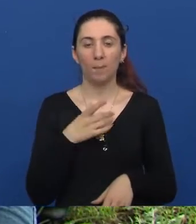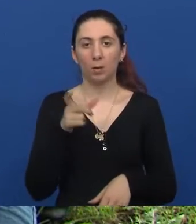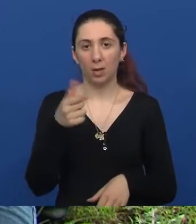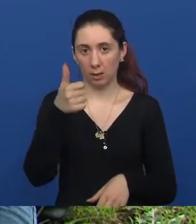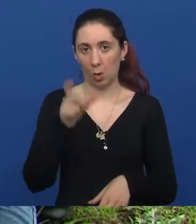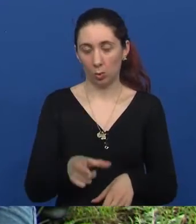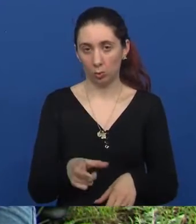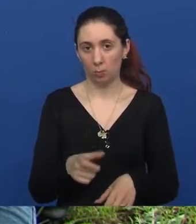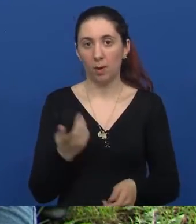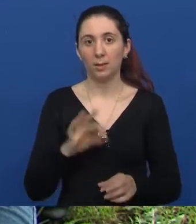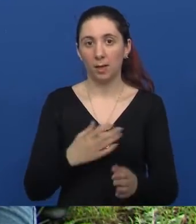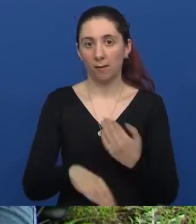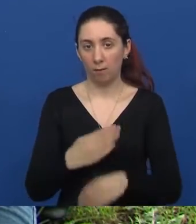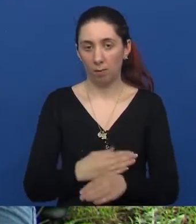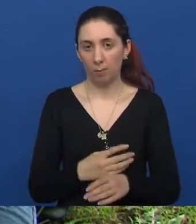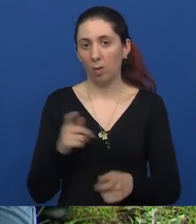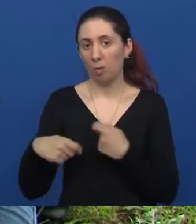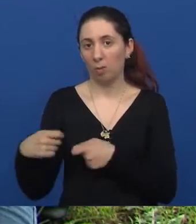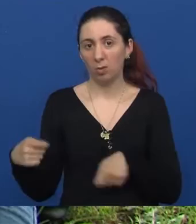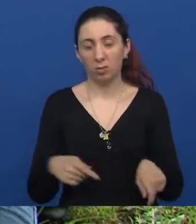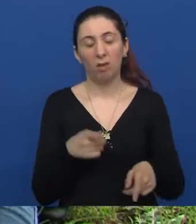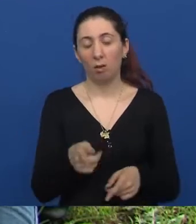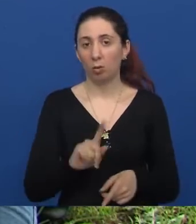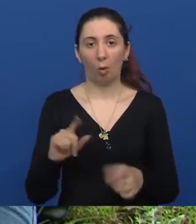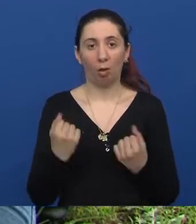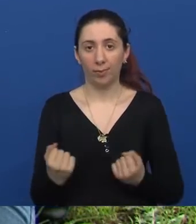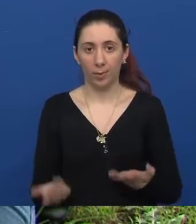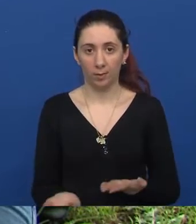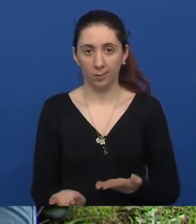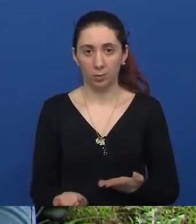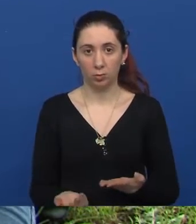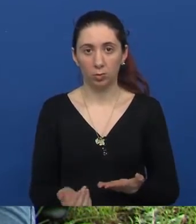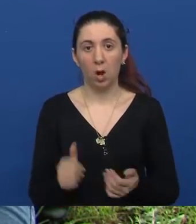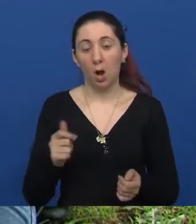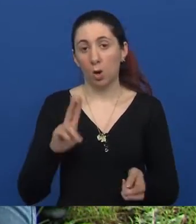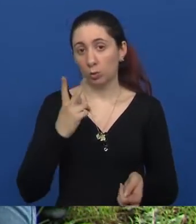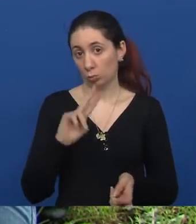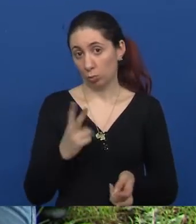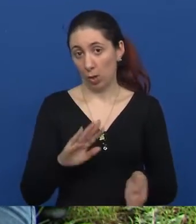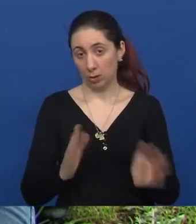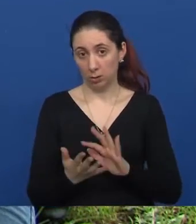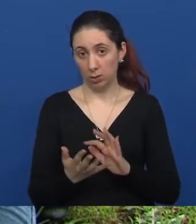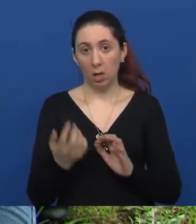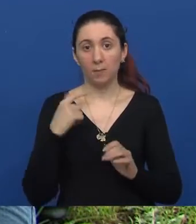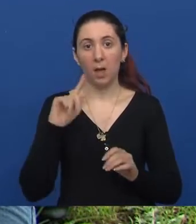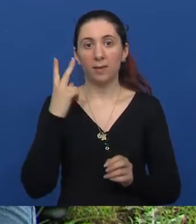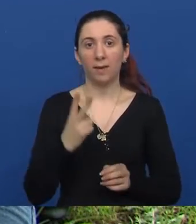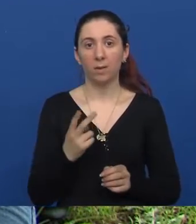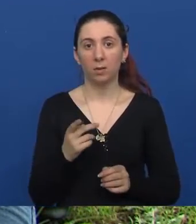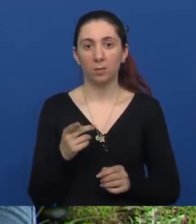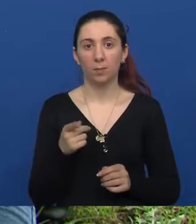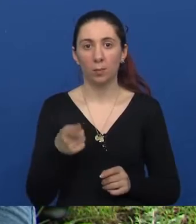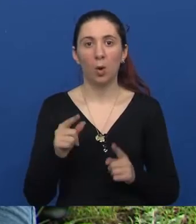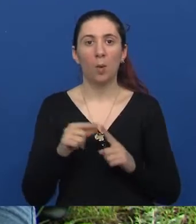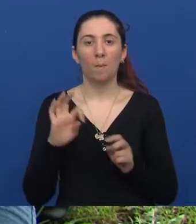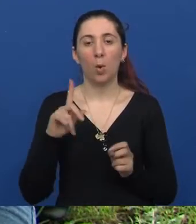invaliditetom. Nažalost, poslodavcici toga, je li tako? Da, ne drže se, ali opet s druge strane ja ne vidim svrhu tih